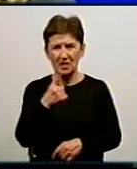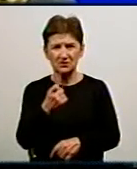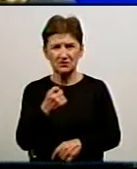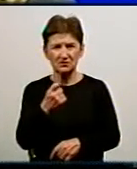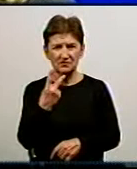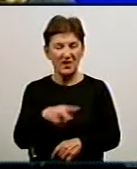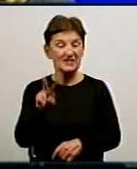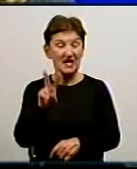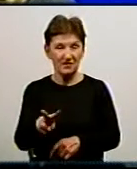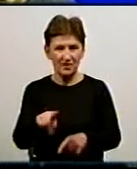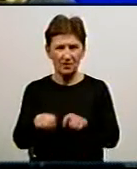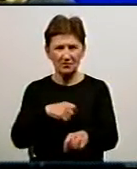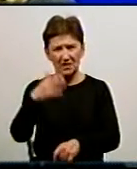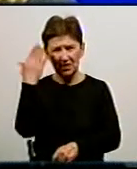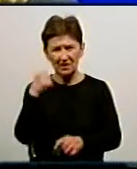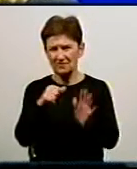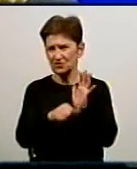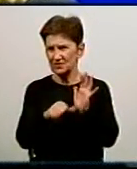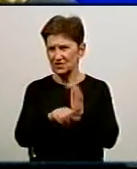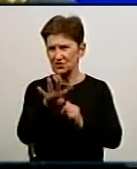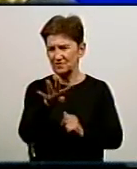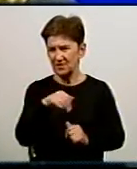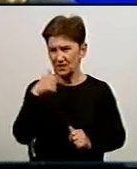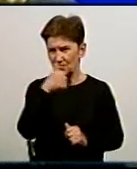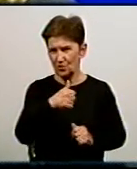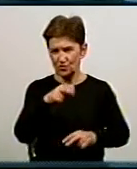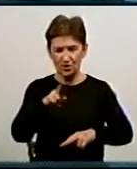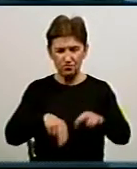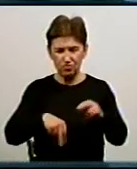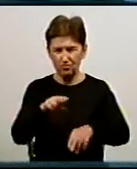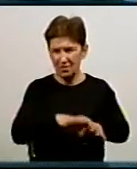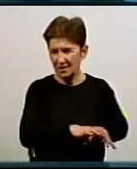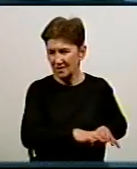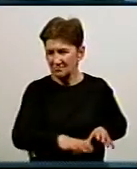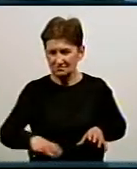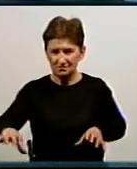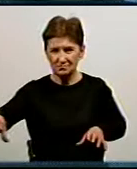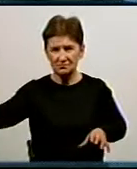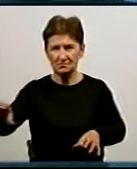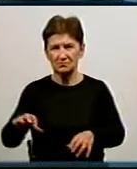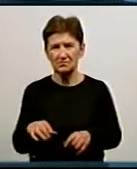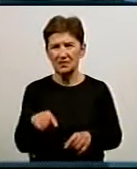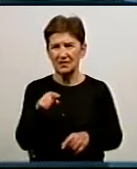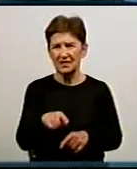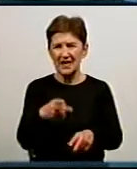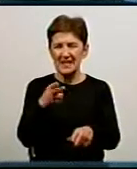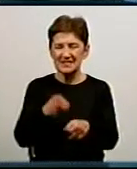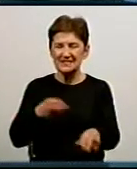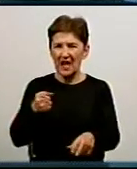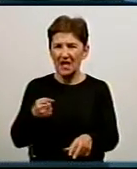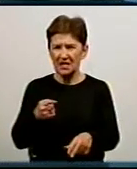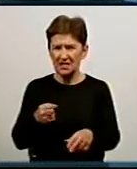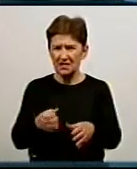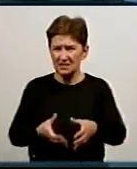побудований ще в 1984 році. Він сам залізобетонний, але вставки стальні є,